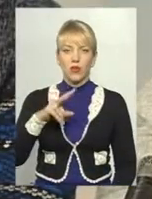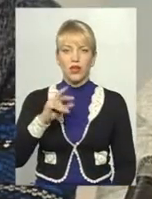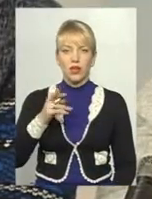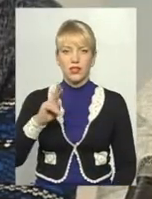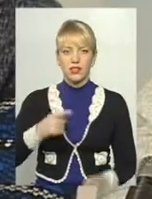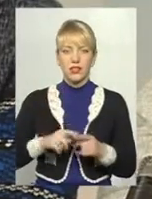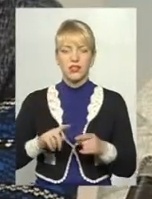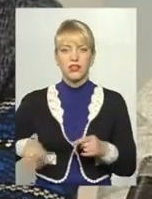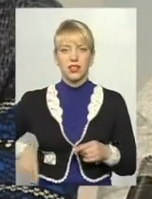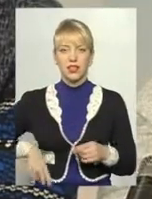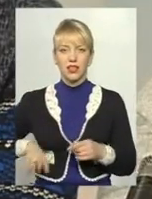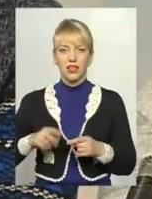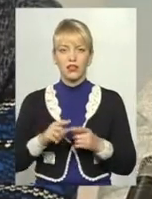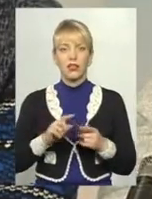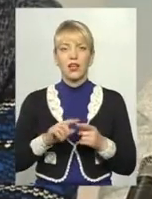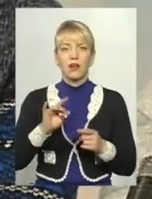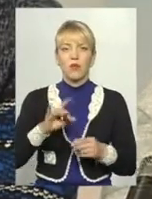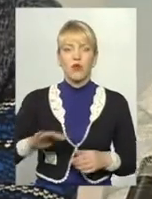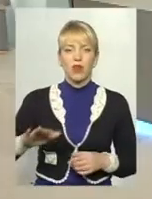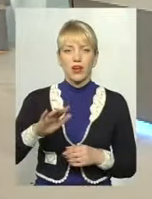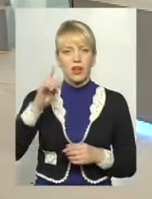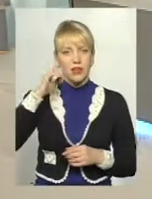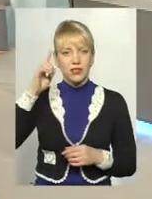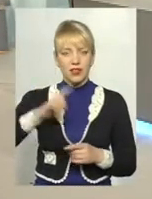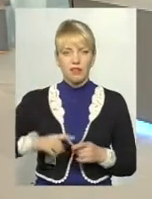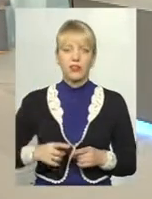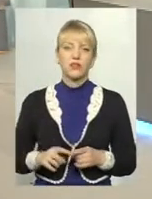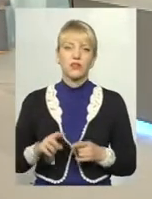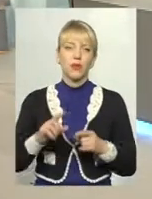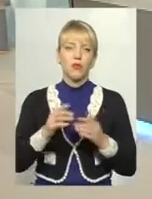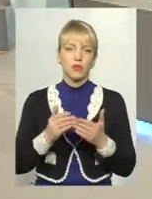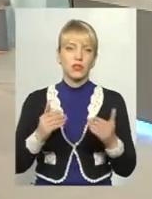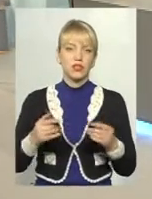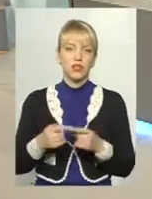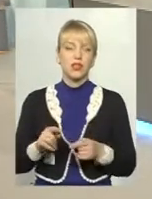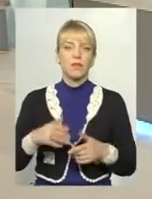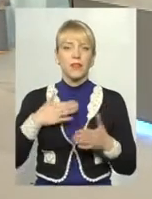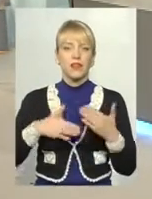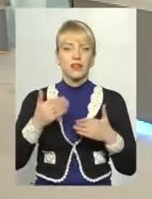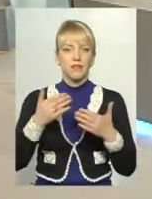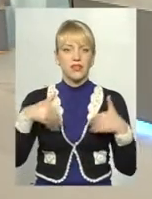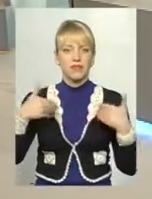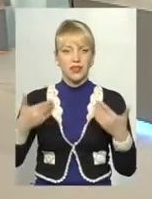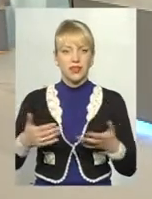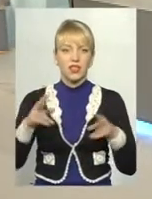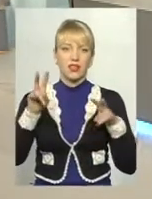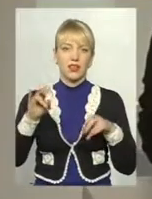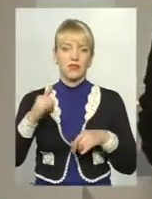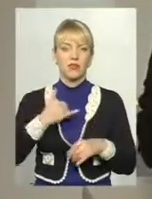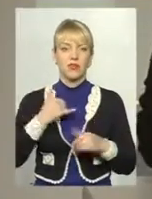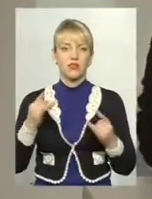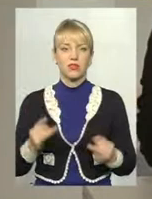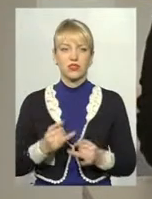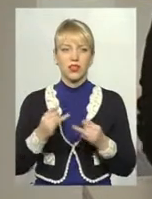краєзнавства та екскурсій учнівської молоді. Рада вас сьогодні віддати у цій студії. Отож, тема у сьогодні цікава і я